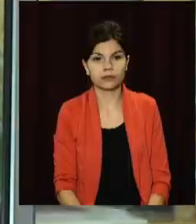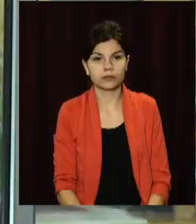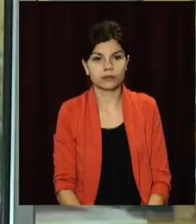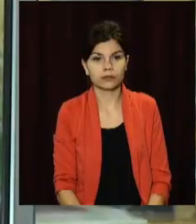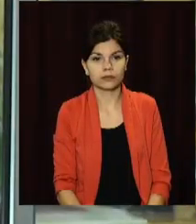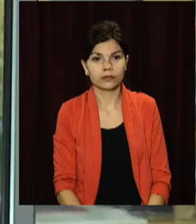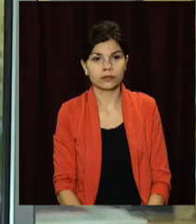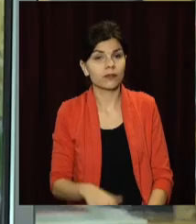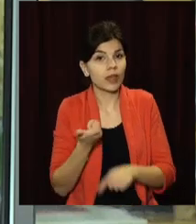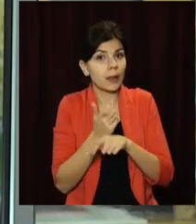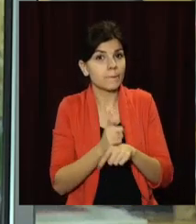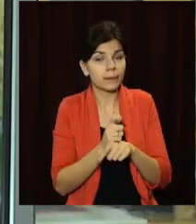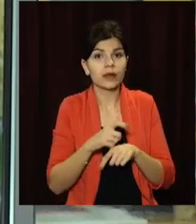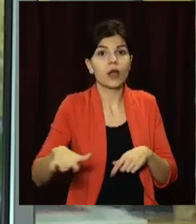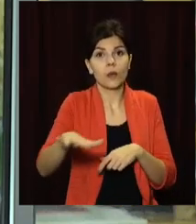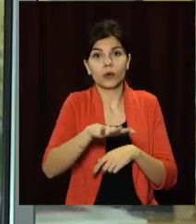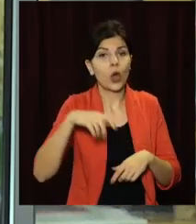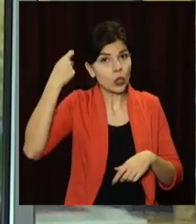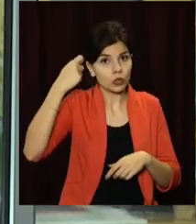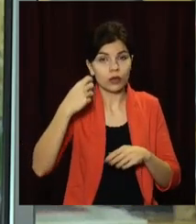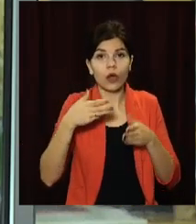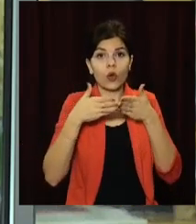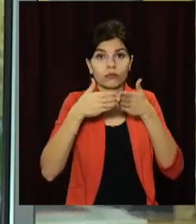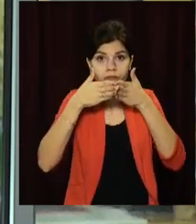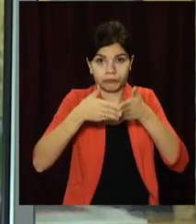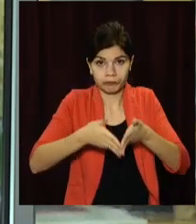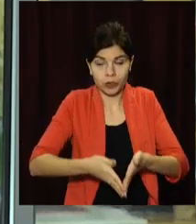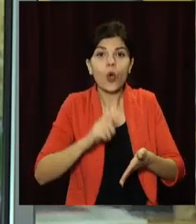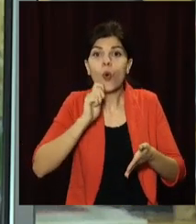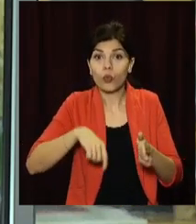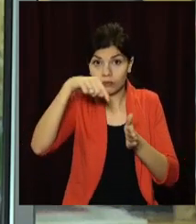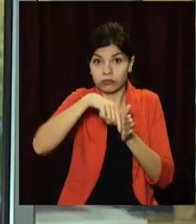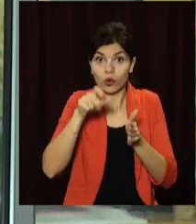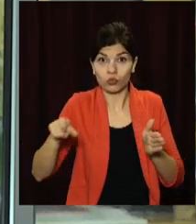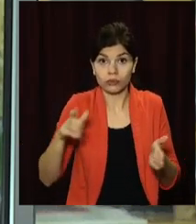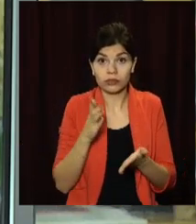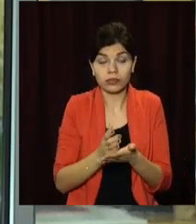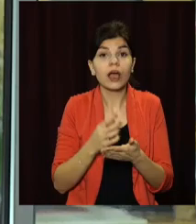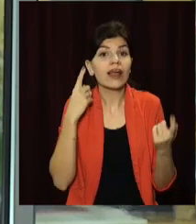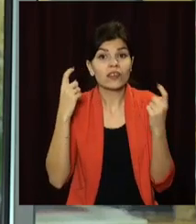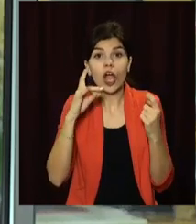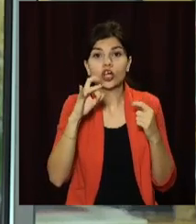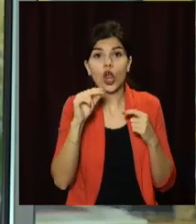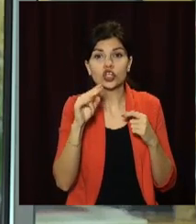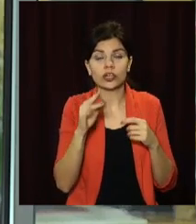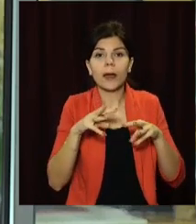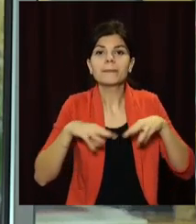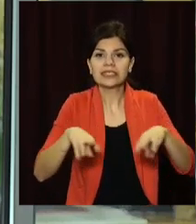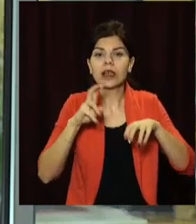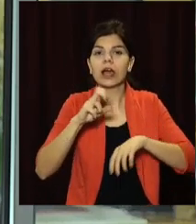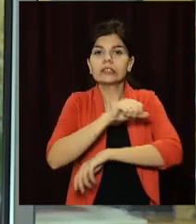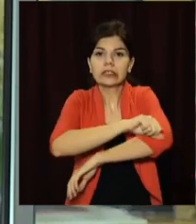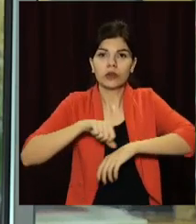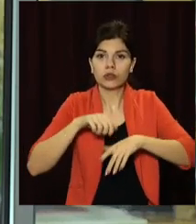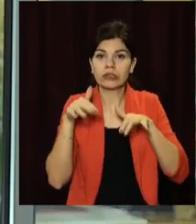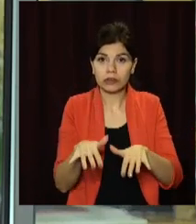Біля берегів Туреччини потонув корабель з українцями на борту. За інформацією речника Міністерства закордонних справ